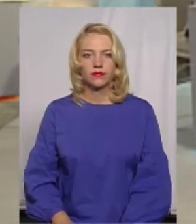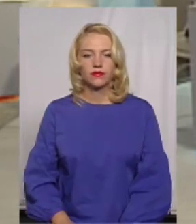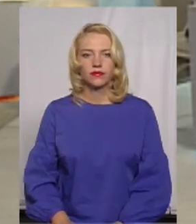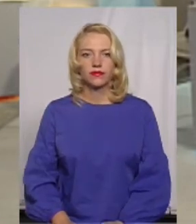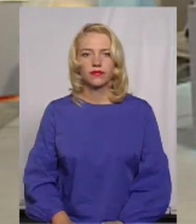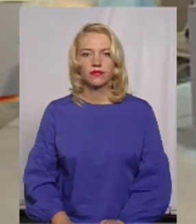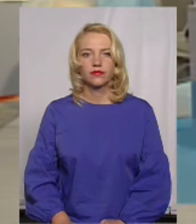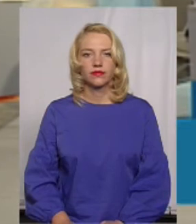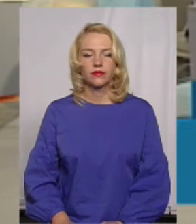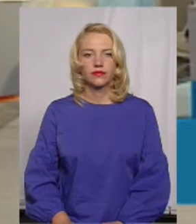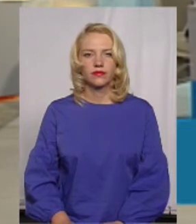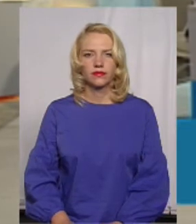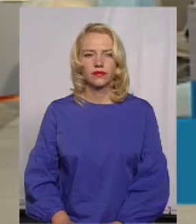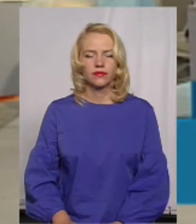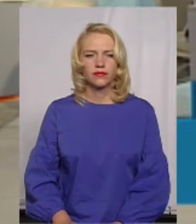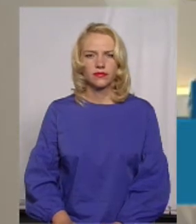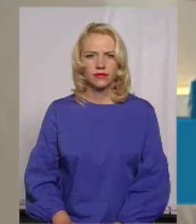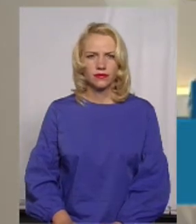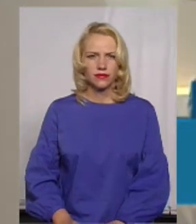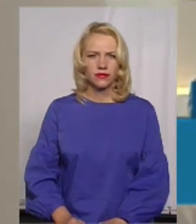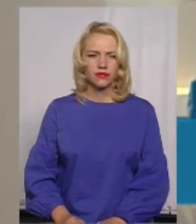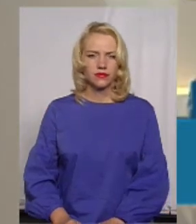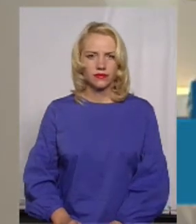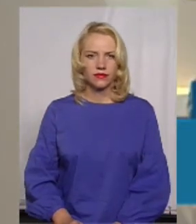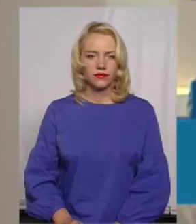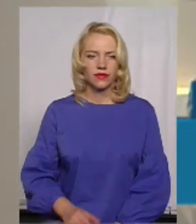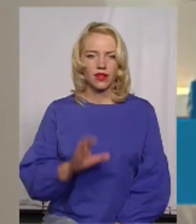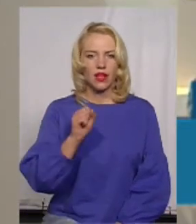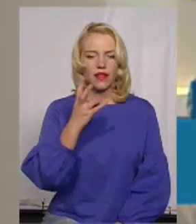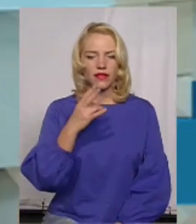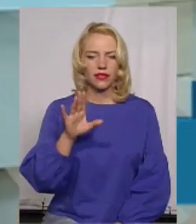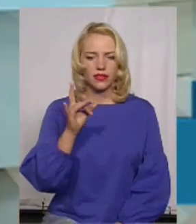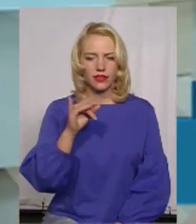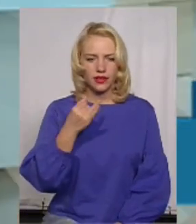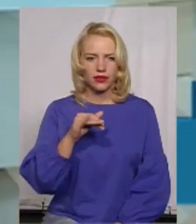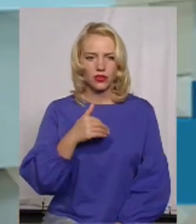Слухаємо вас. Пане Андрєє, вас я хотів запитати.